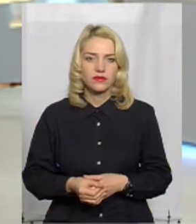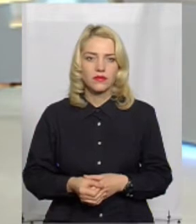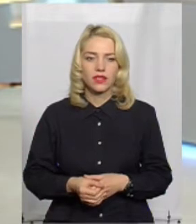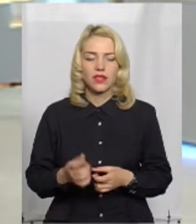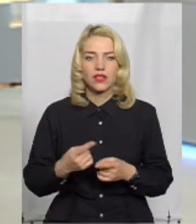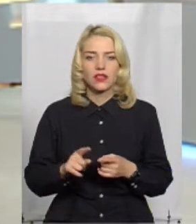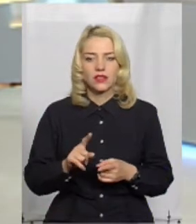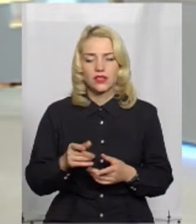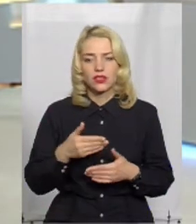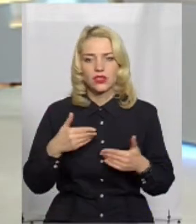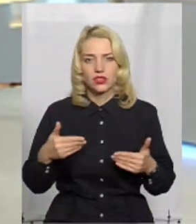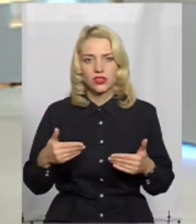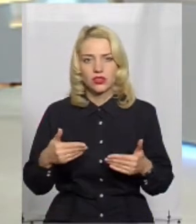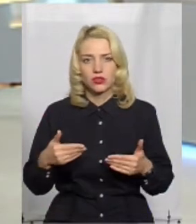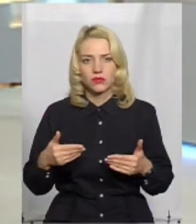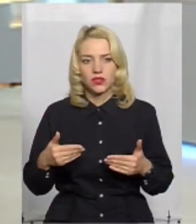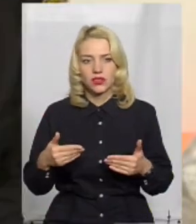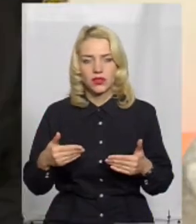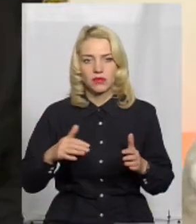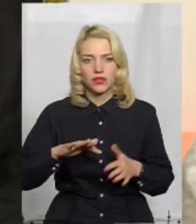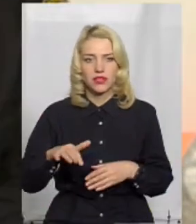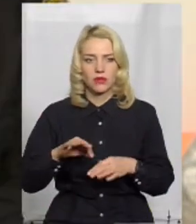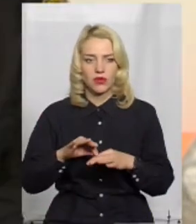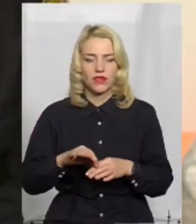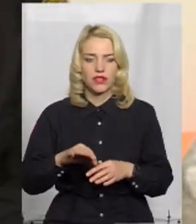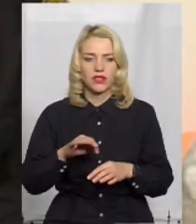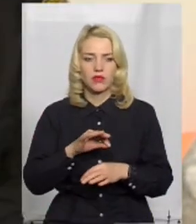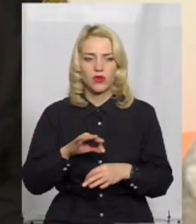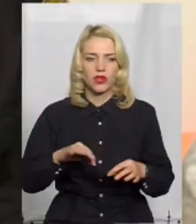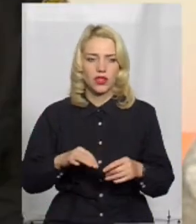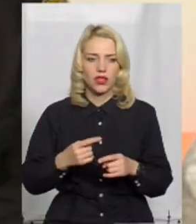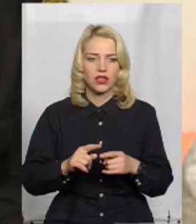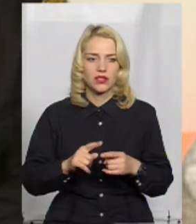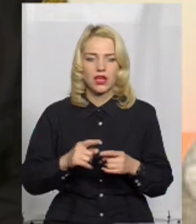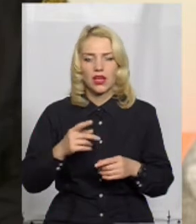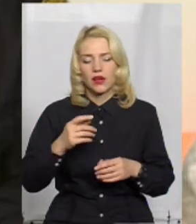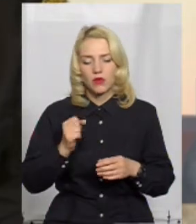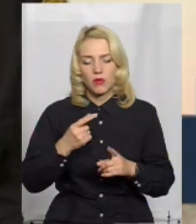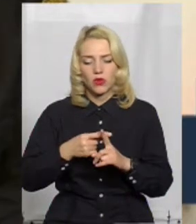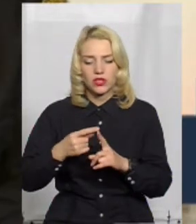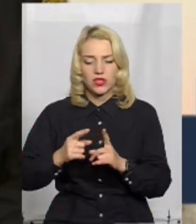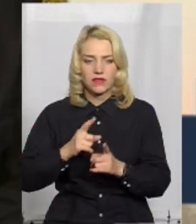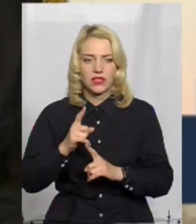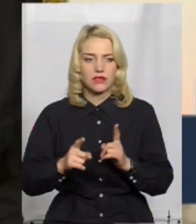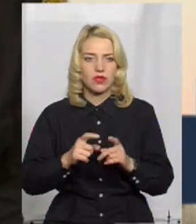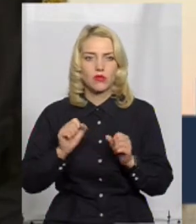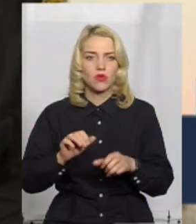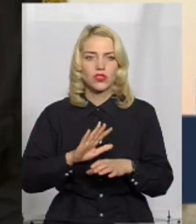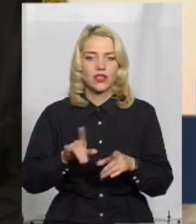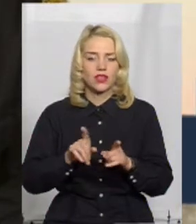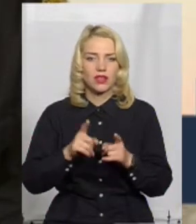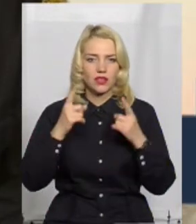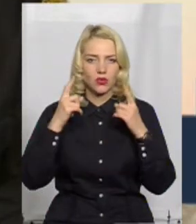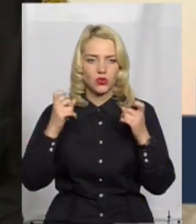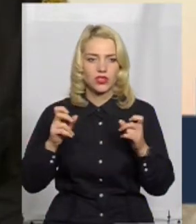Те, що ми комунікували, скажімо, вже після проведення проєкту, є досить багато позитивних змін. Можливо, вони не настільки, скажімо, гучні,